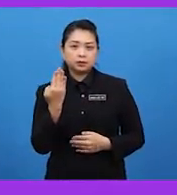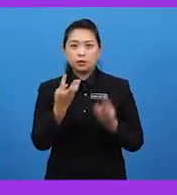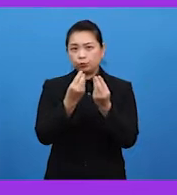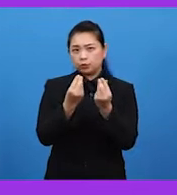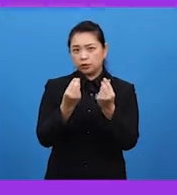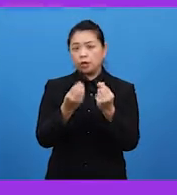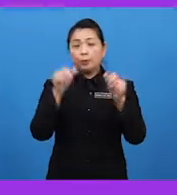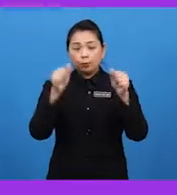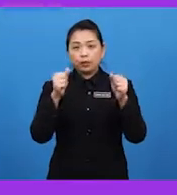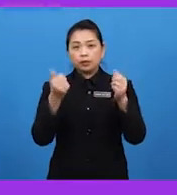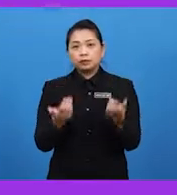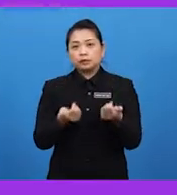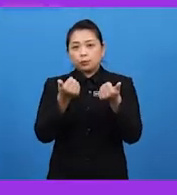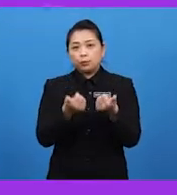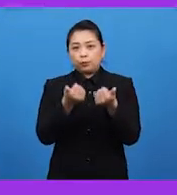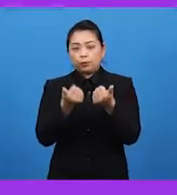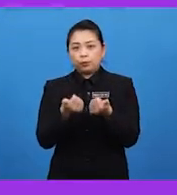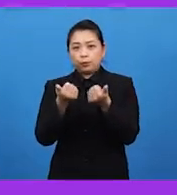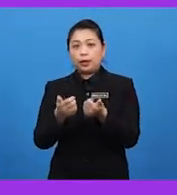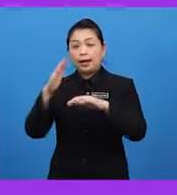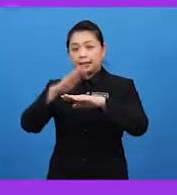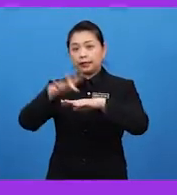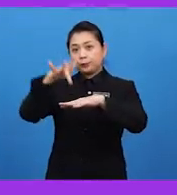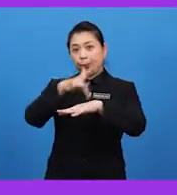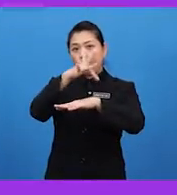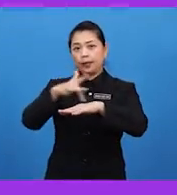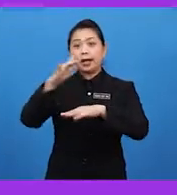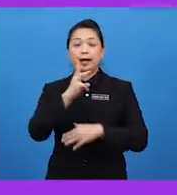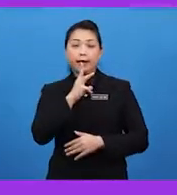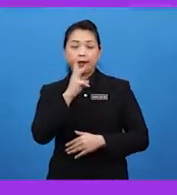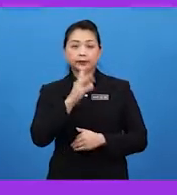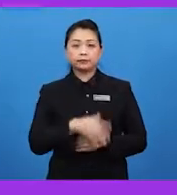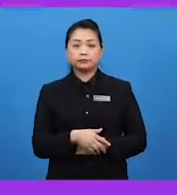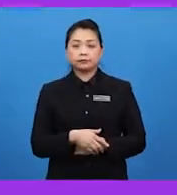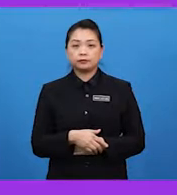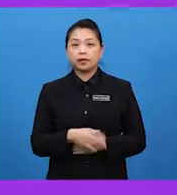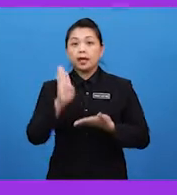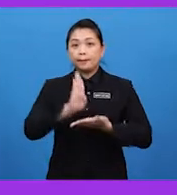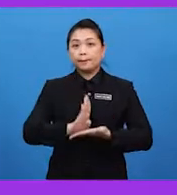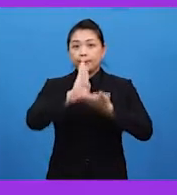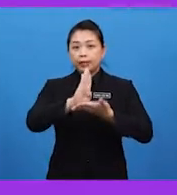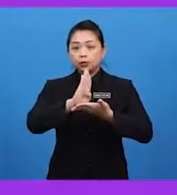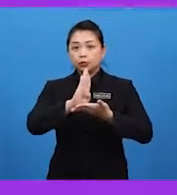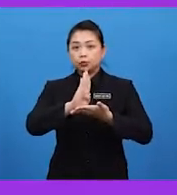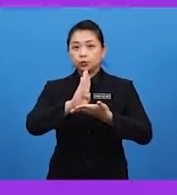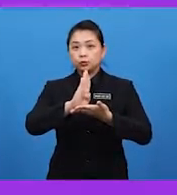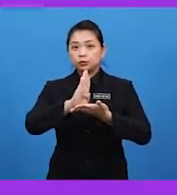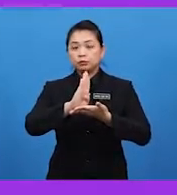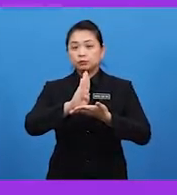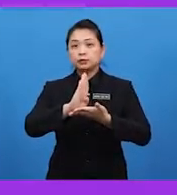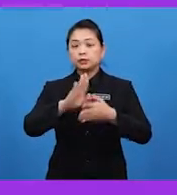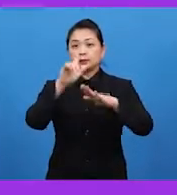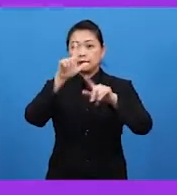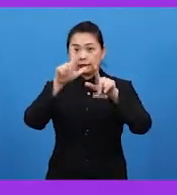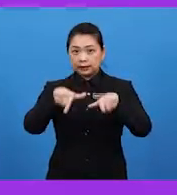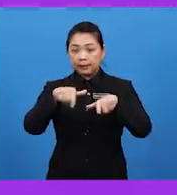dubungan itu boleh terapung di atas permukaan air. Hal ini membantu ia hanyut dan melekat pada